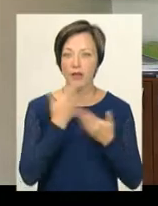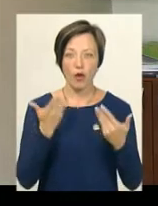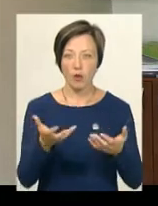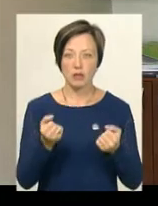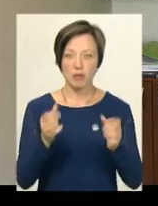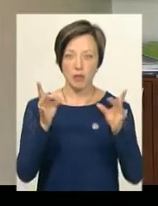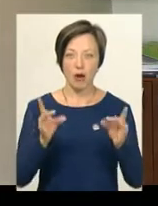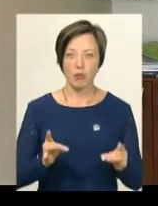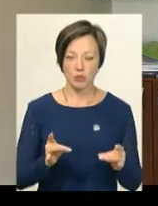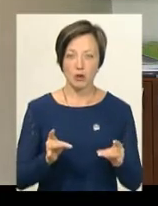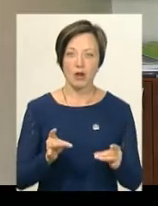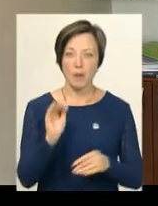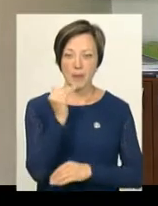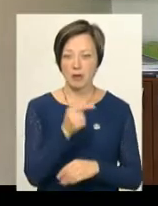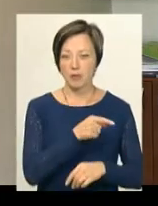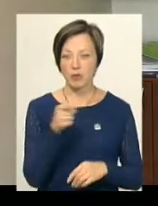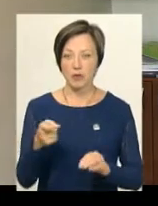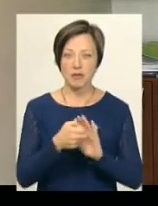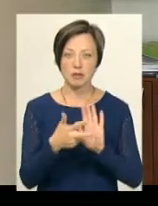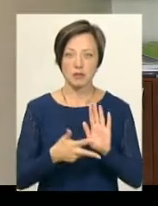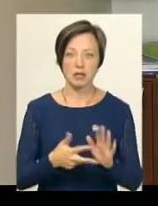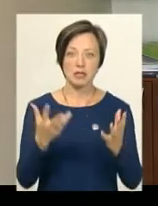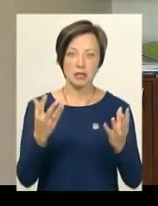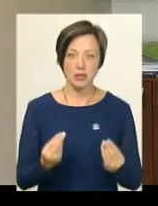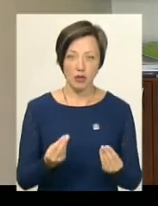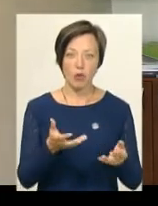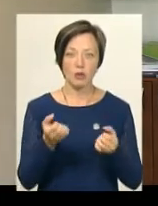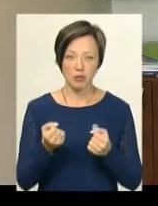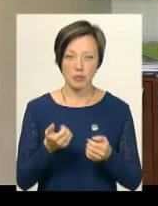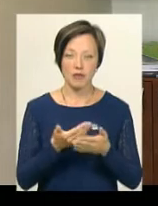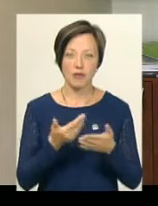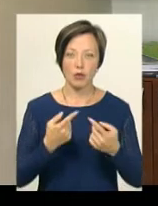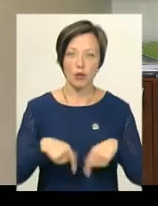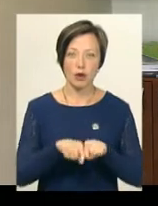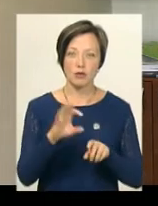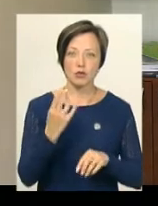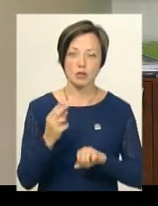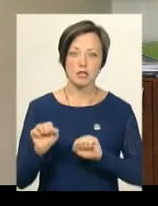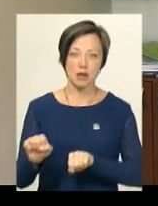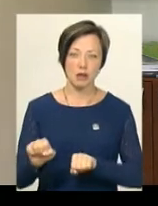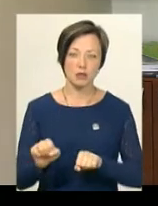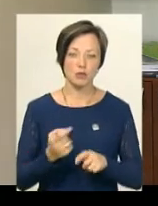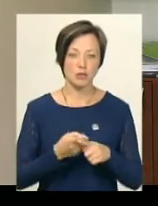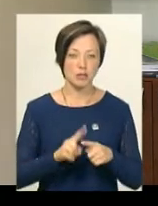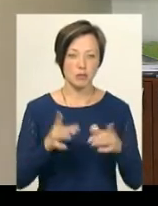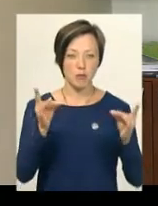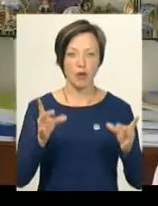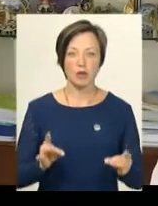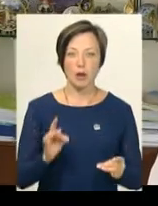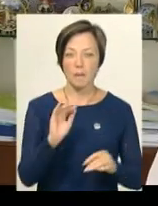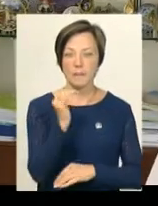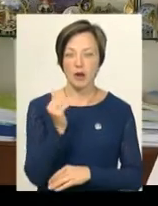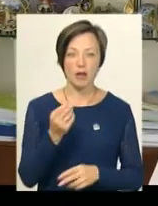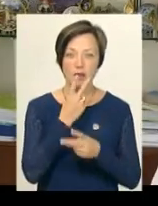пакунок малюка. І на протязі 17 робочих днів вони поотримують від органів соціального захисту ті пакунки малюка.